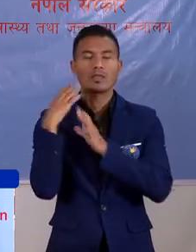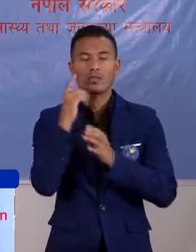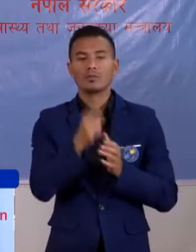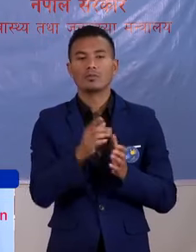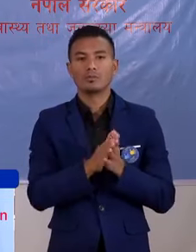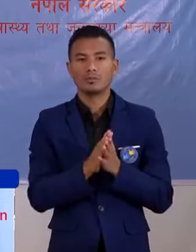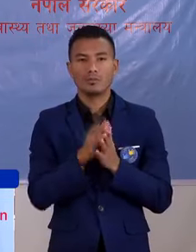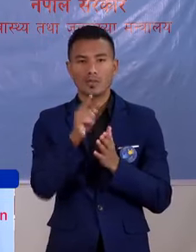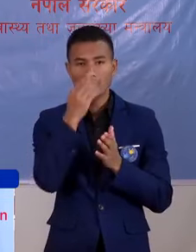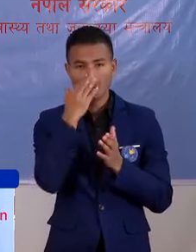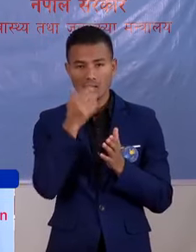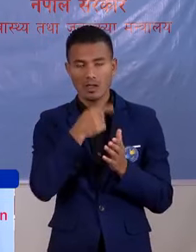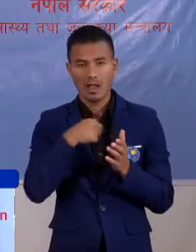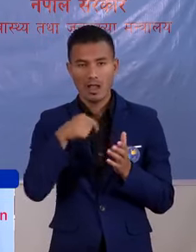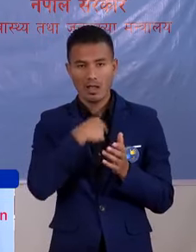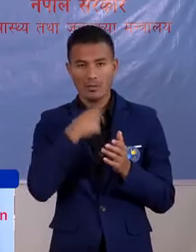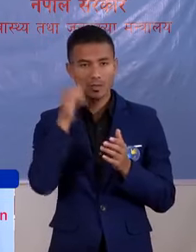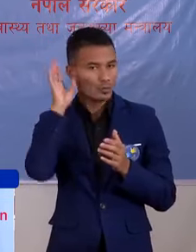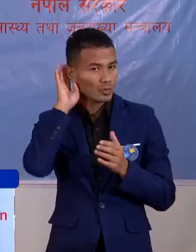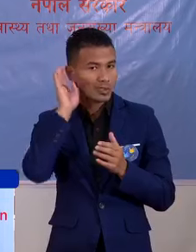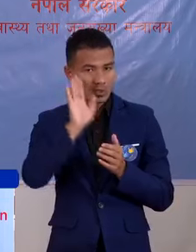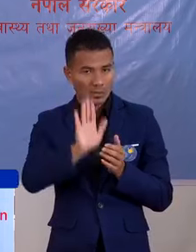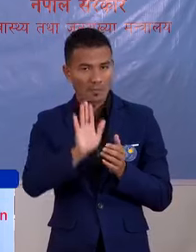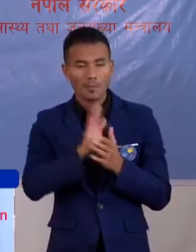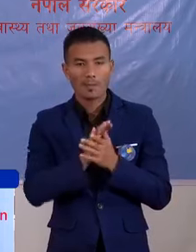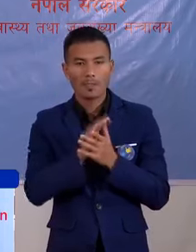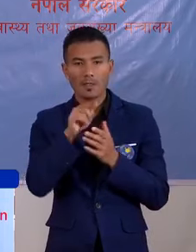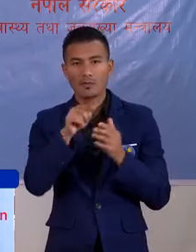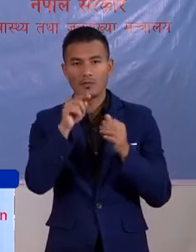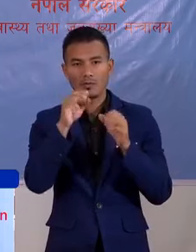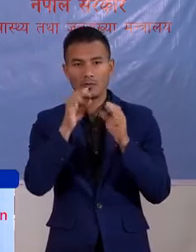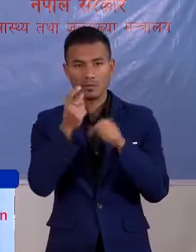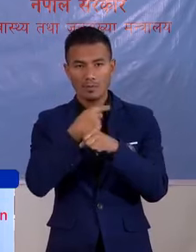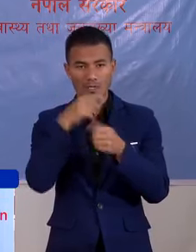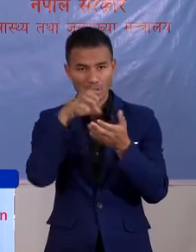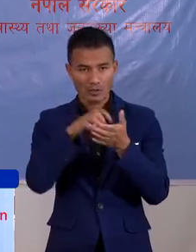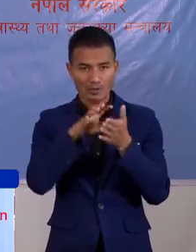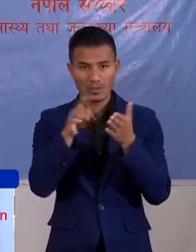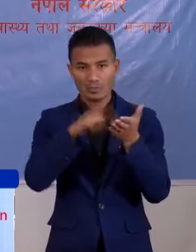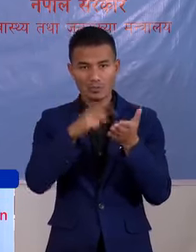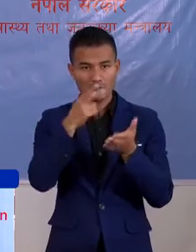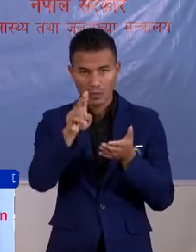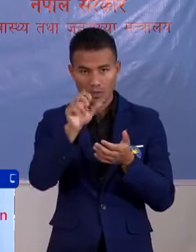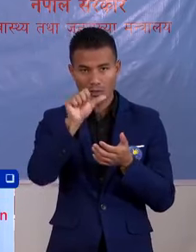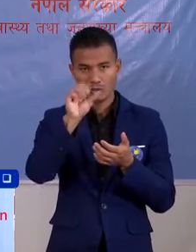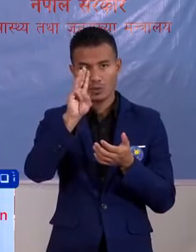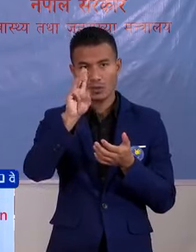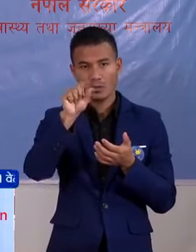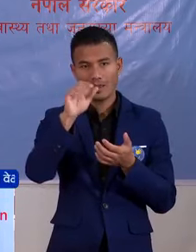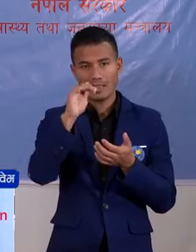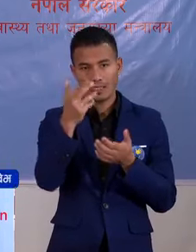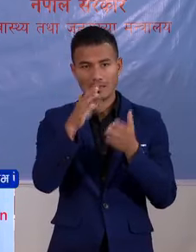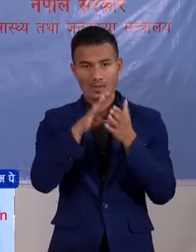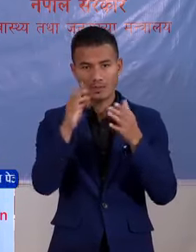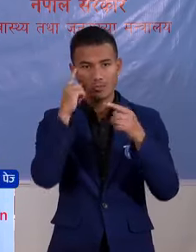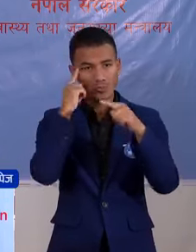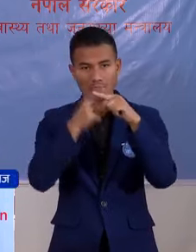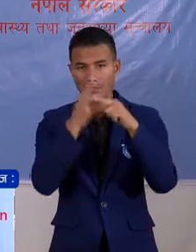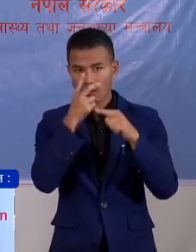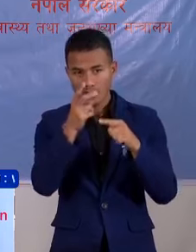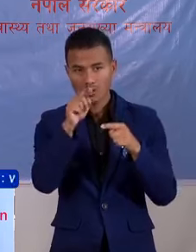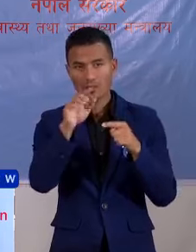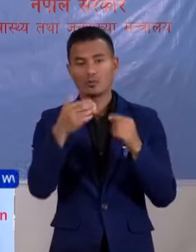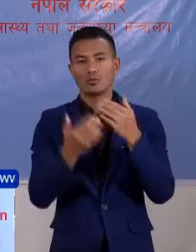रहागा जुन की सिमको अईले चाहिए हामी सुन्दै गई रहागा इसो बीर गजबाट जुन सुरुभ जमाती म संखर मिन देखी ओ पोजिटिभ